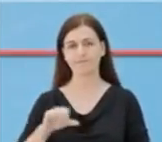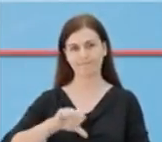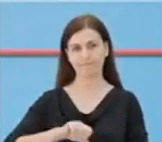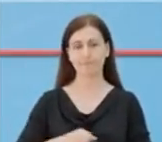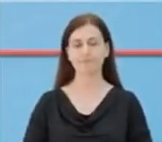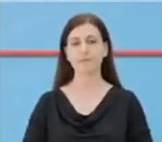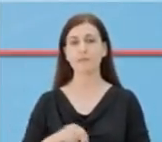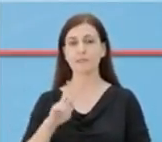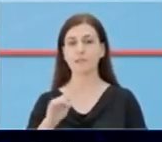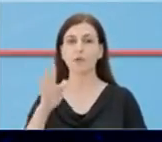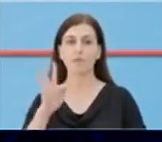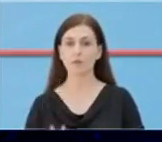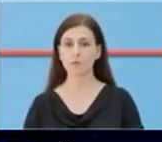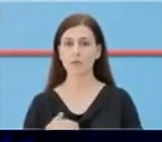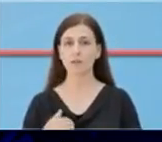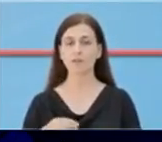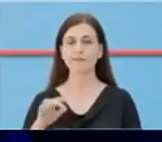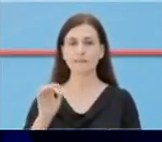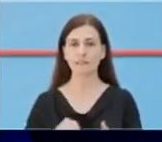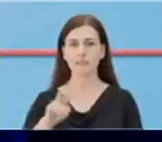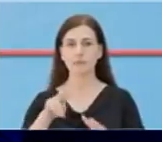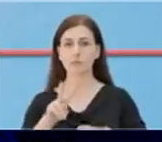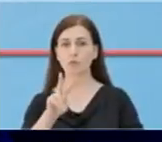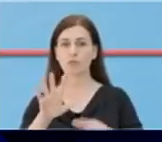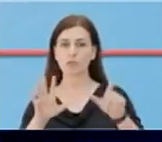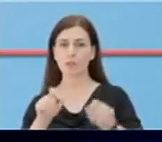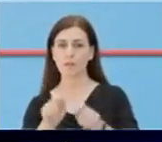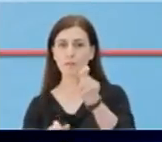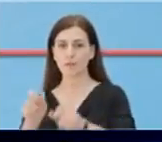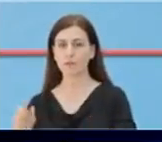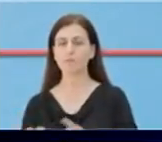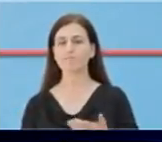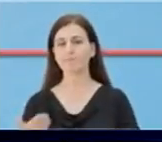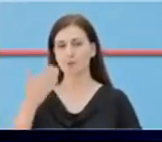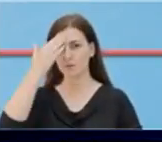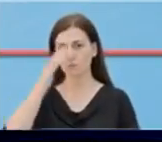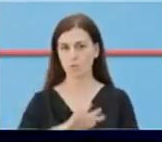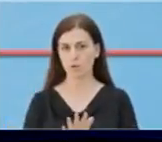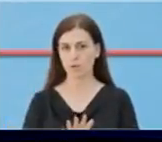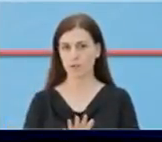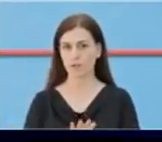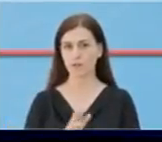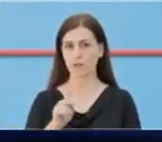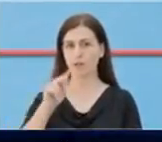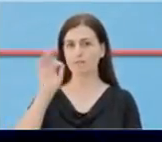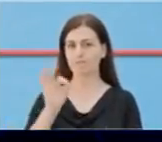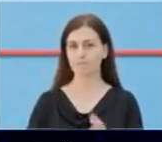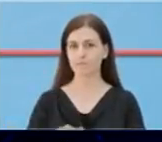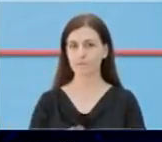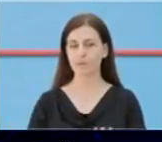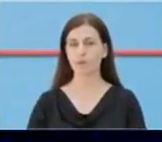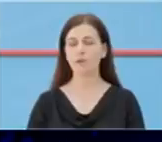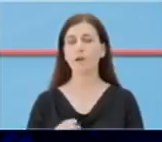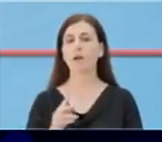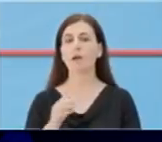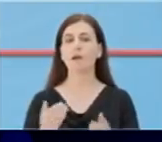Gjëtë 24 orëve të fundit, janë testuar 270 persona të dyshuar COVID-19. Nga rezultatet e testimeve, janë